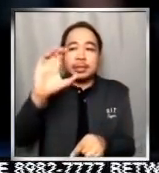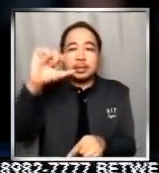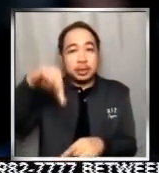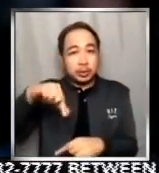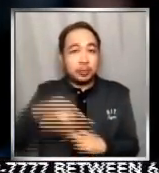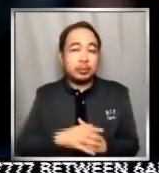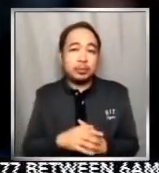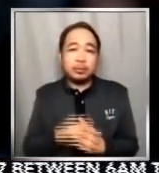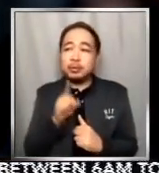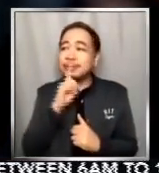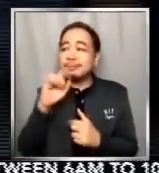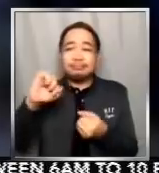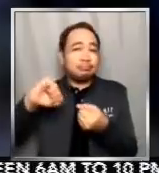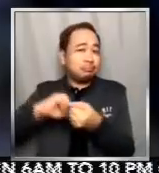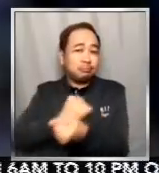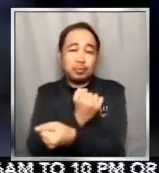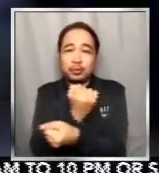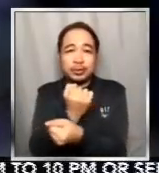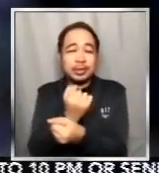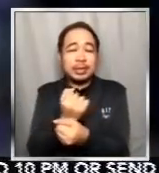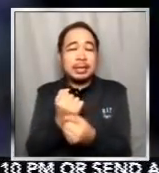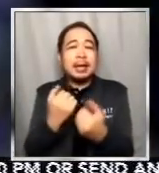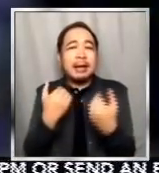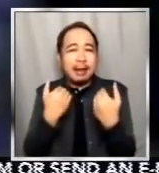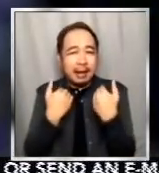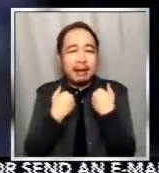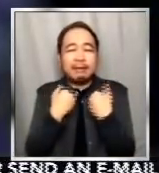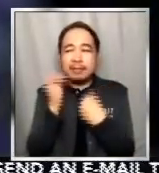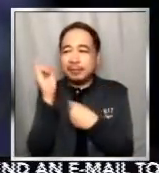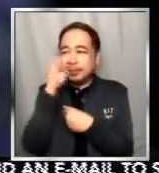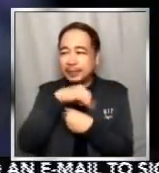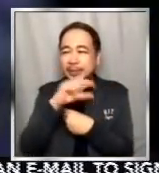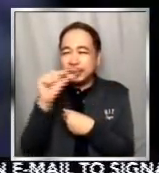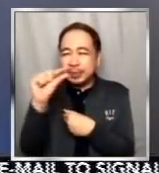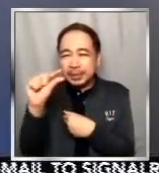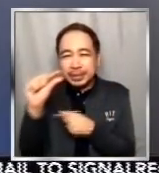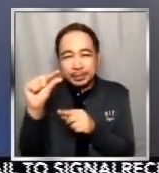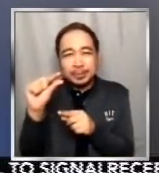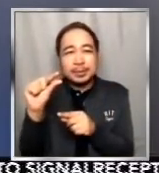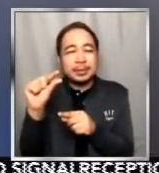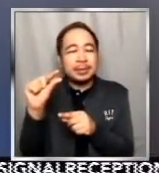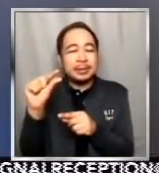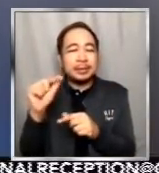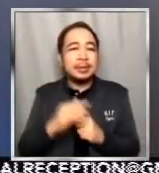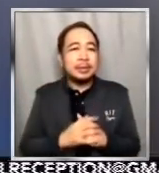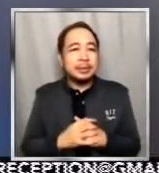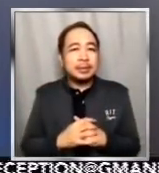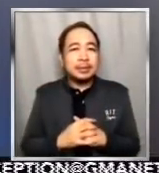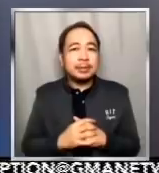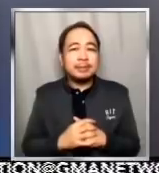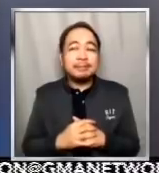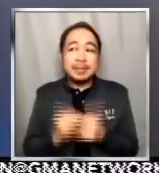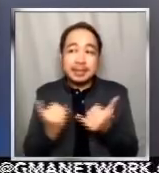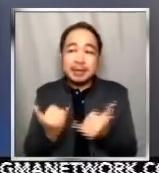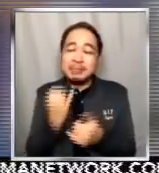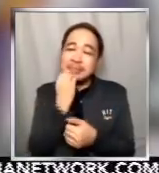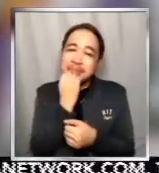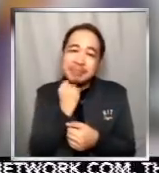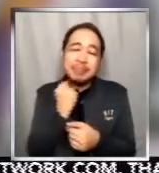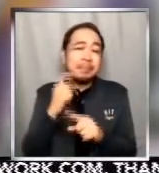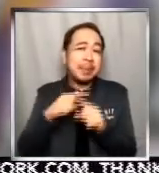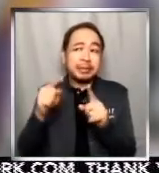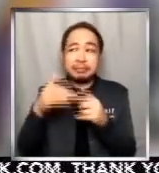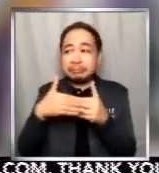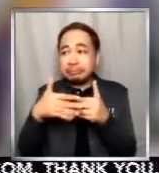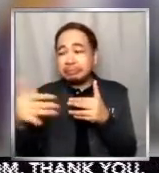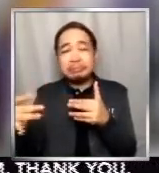Ito po ay talagang may maliit lang na amount na talagang pagkukuna namin sa ngayon. Pero sa mga tarating na panahon,